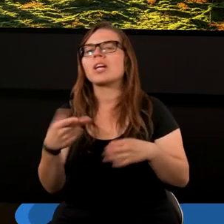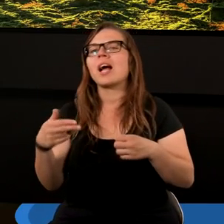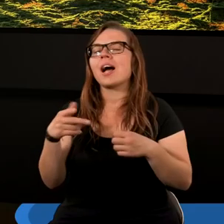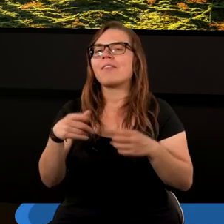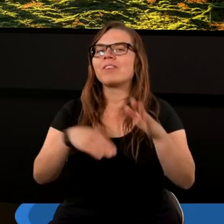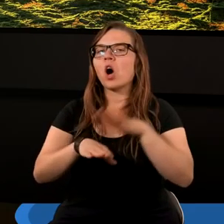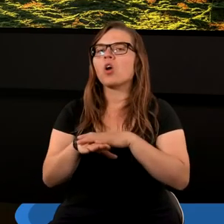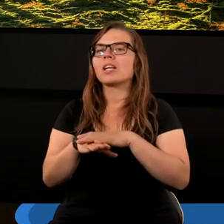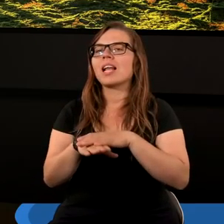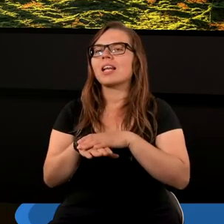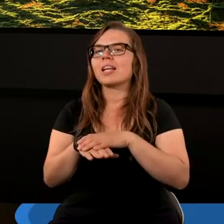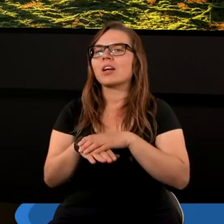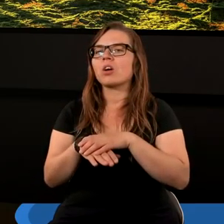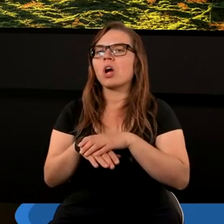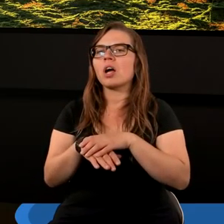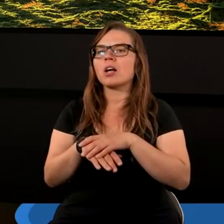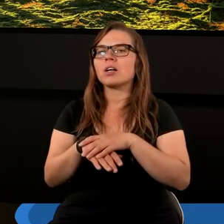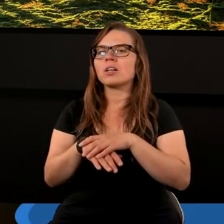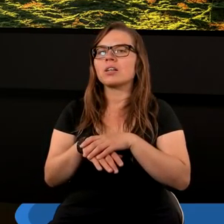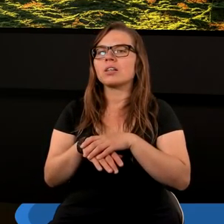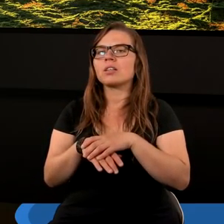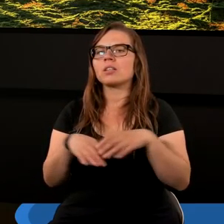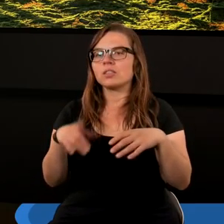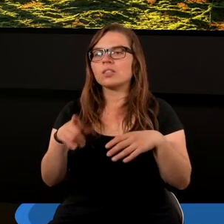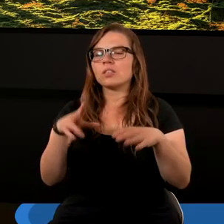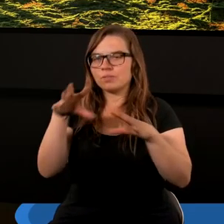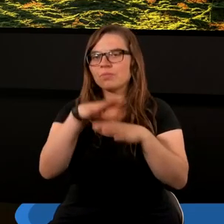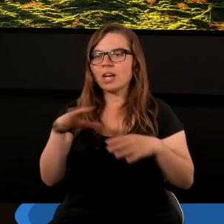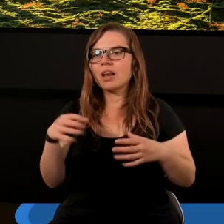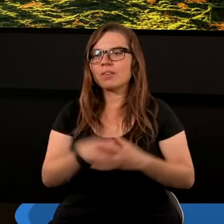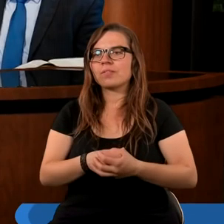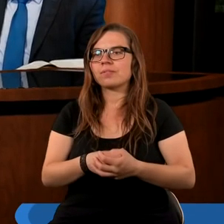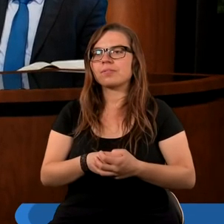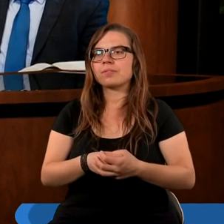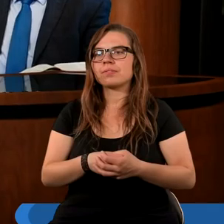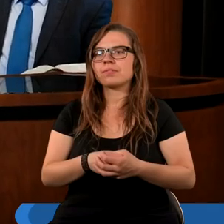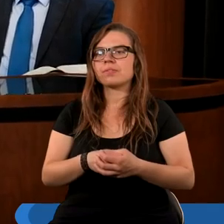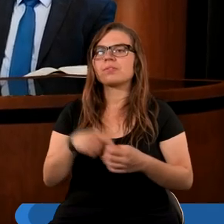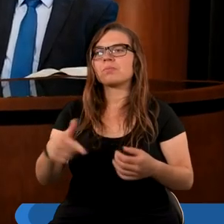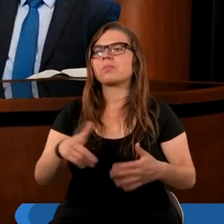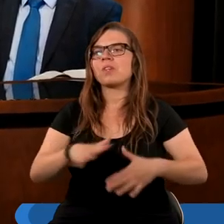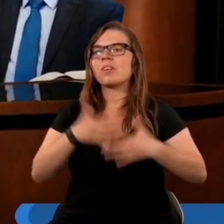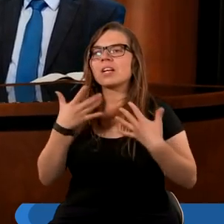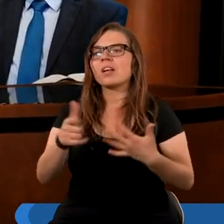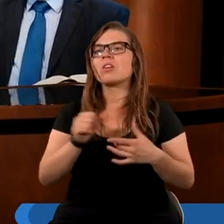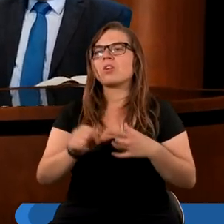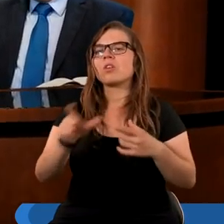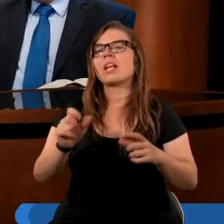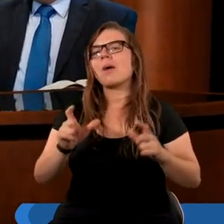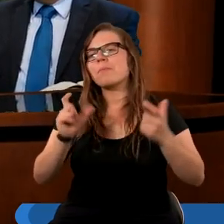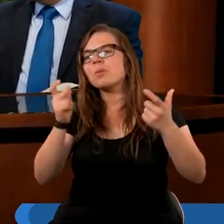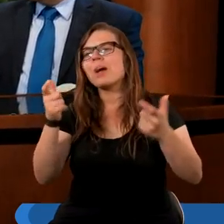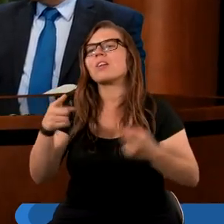na widok, na świat? No myślę, żeby uniknąć jakiejś takiej